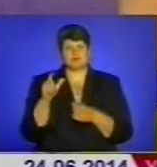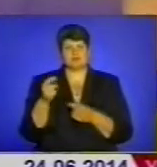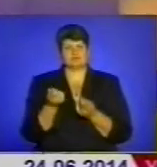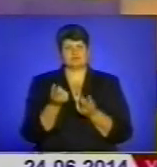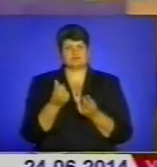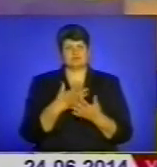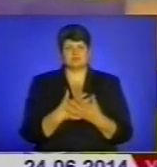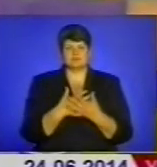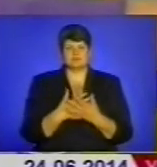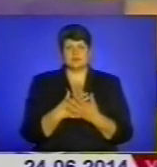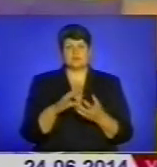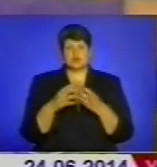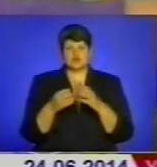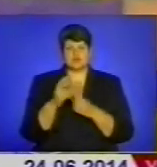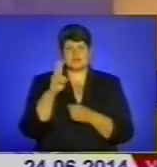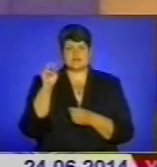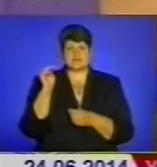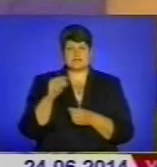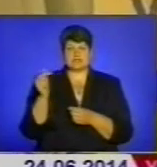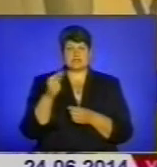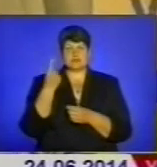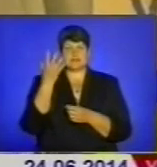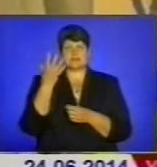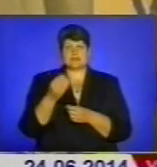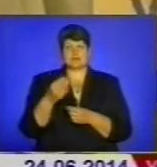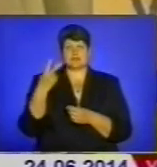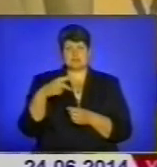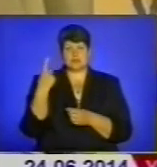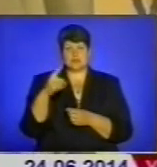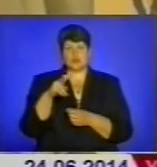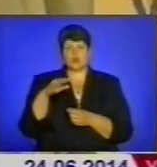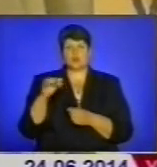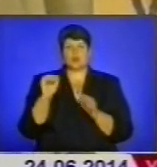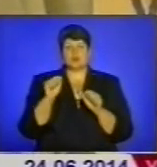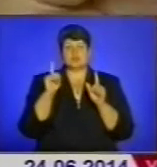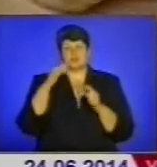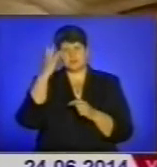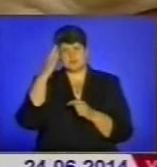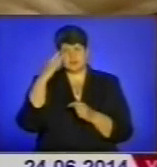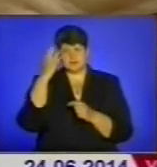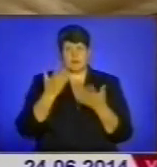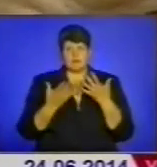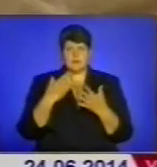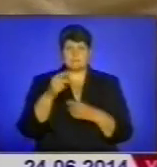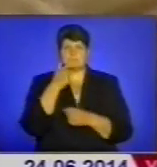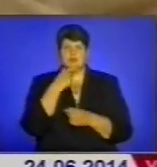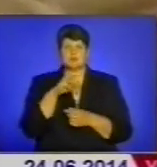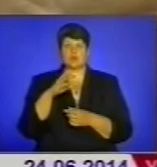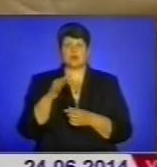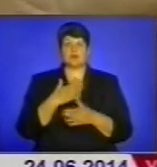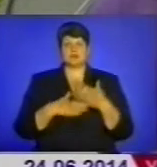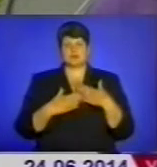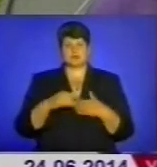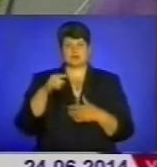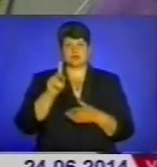чоловік. Про суму понад 200 тисяч гривень за один день 21 лютого можна тільки мріяти. Проте пан Микола тішиться і тим, що є.